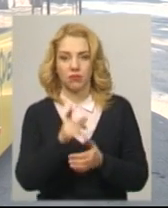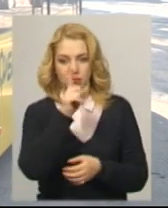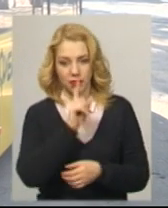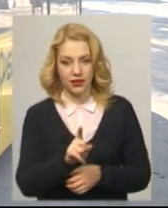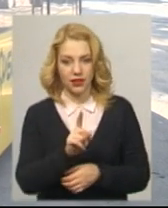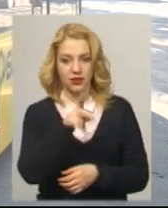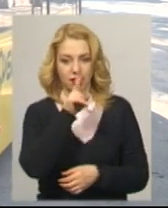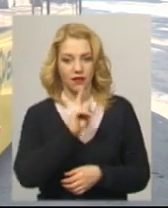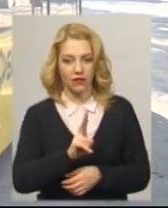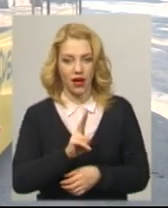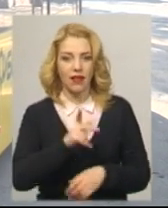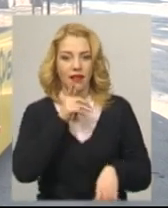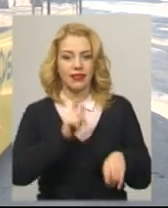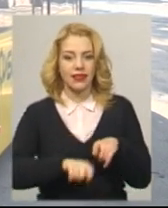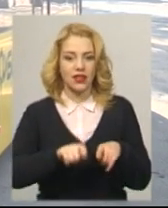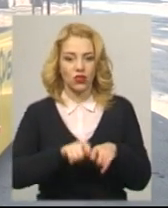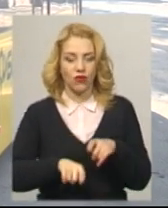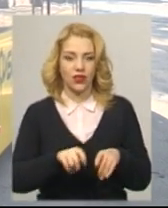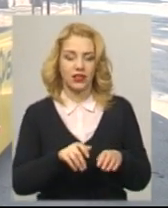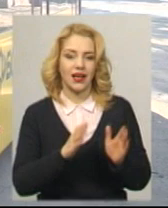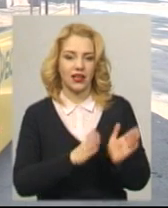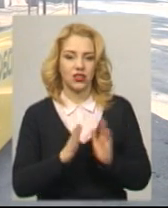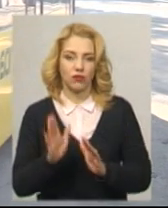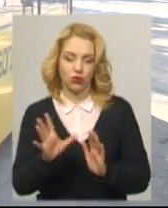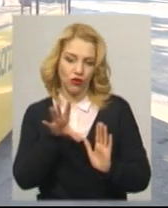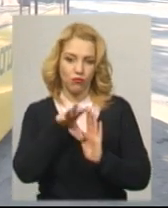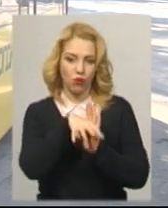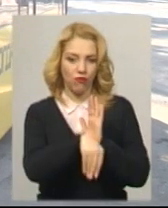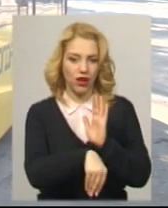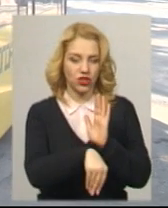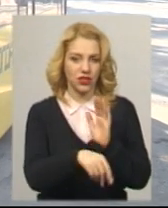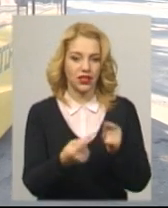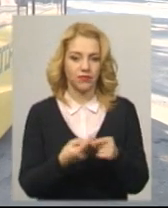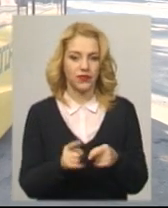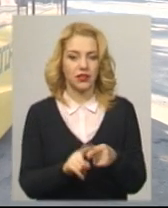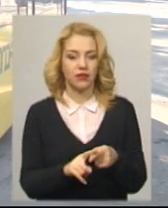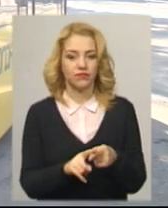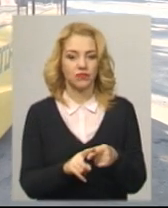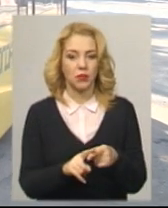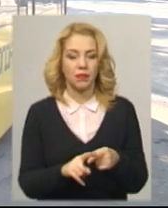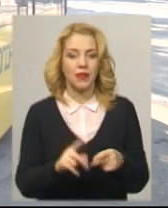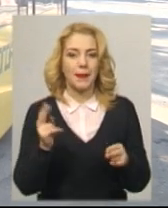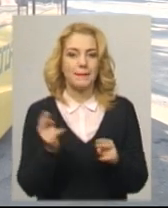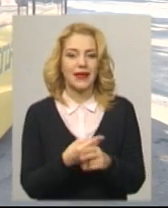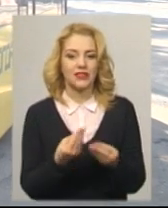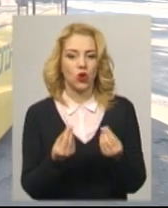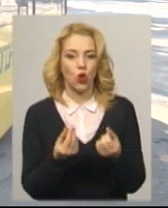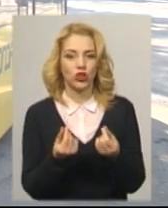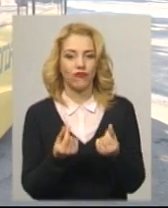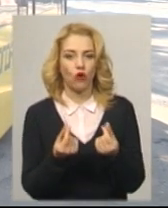тестового режиму і буде впроваджуватися безготівкова